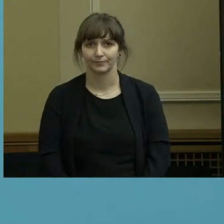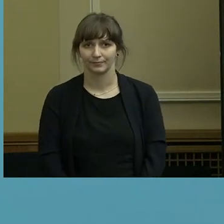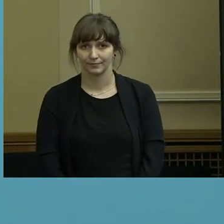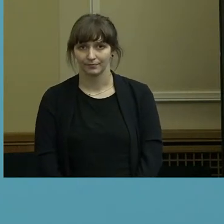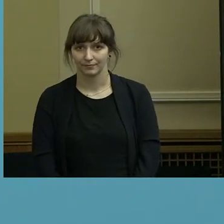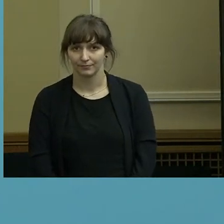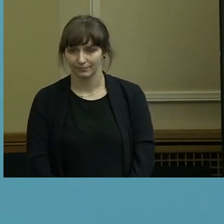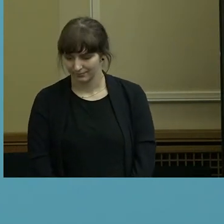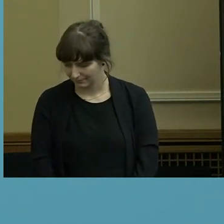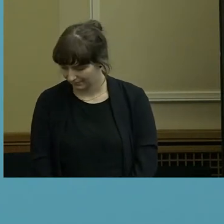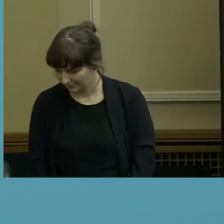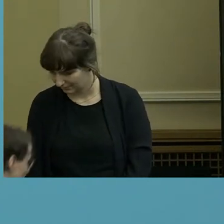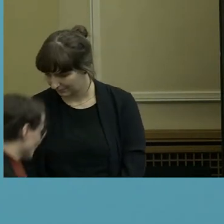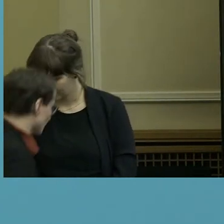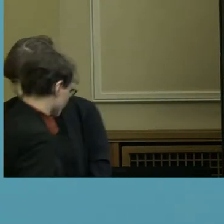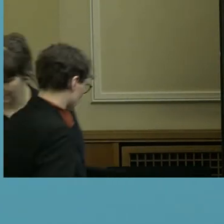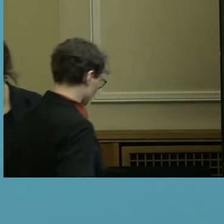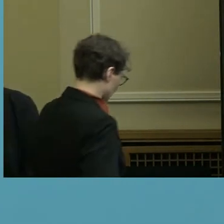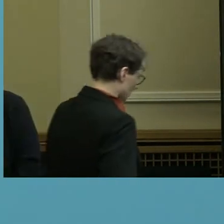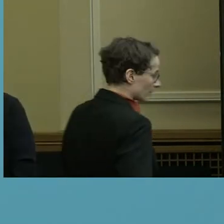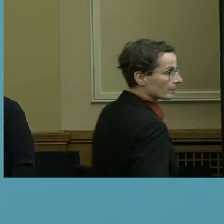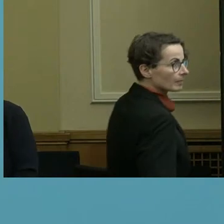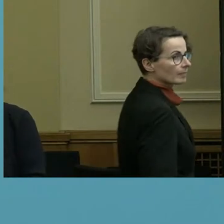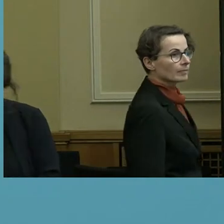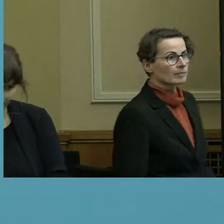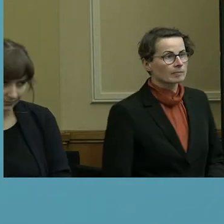Bitte, Menzel, eine Nachfrage.